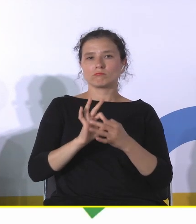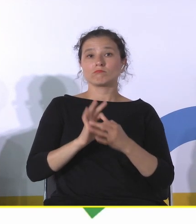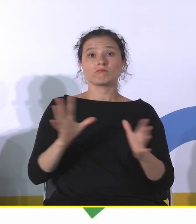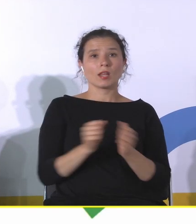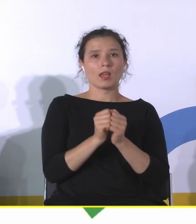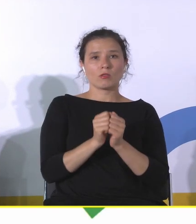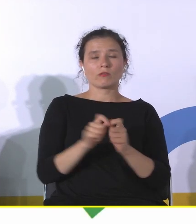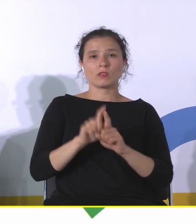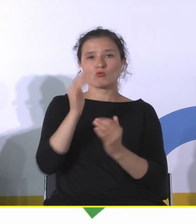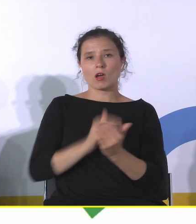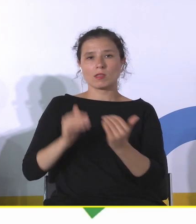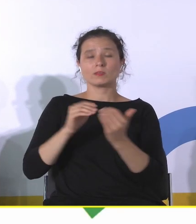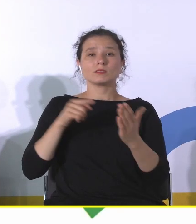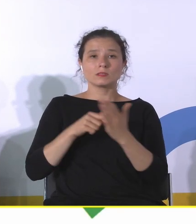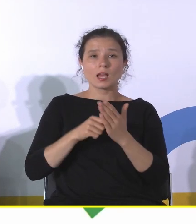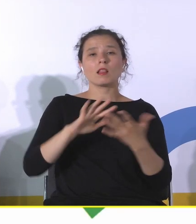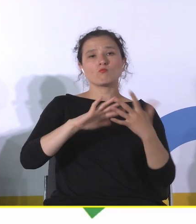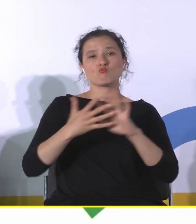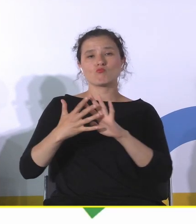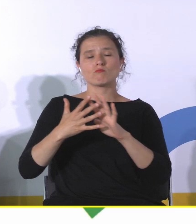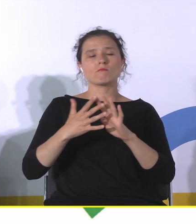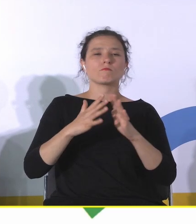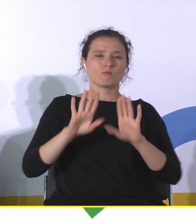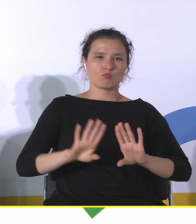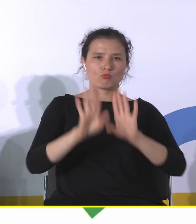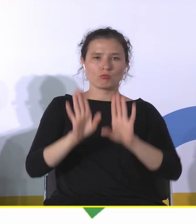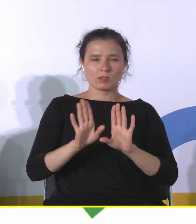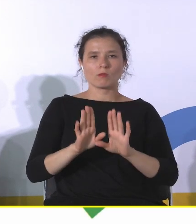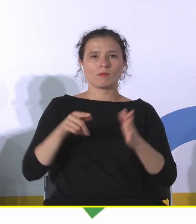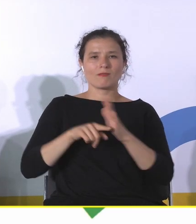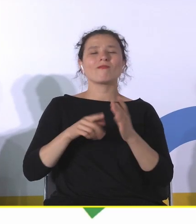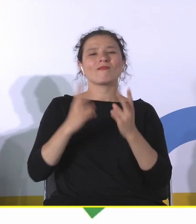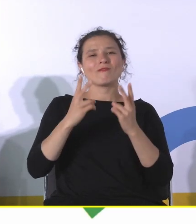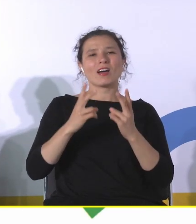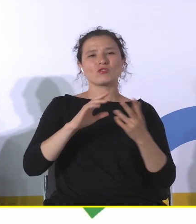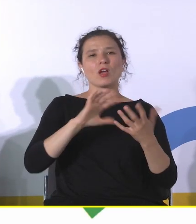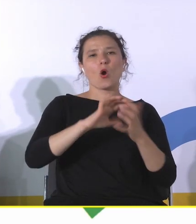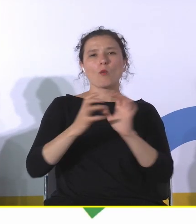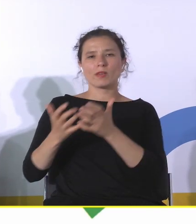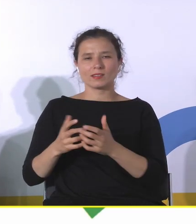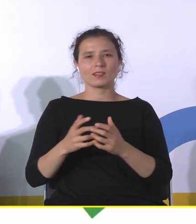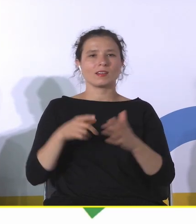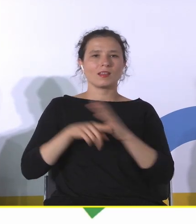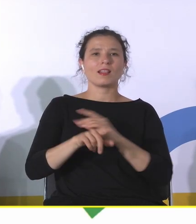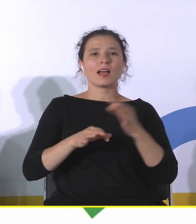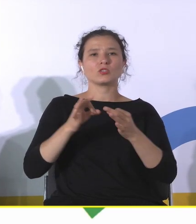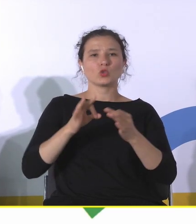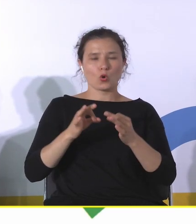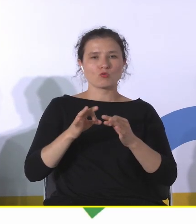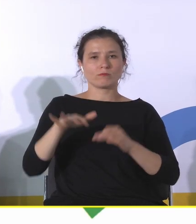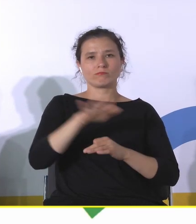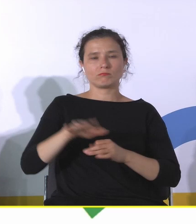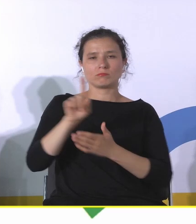adaptacji dla celów muzealnych ważnych dla historii tego regionu obiektów przemysłowych. Tutaj można by wymienić Muzeum